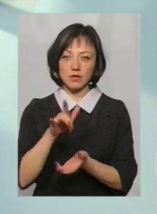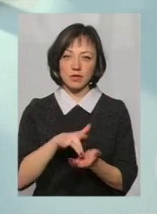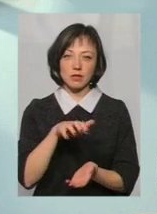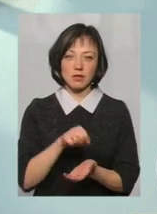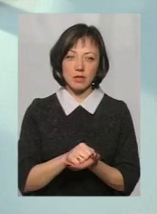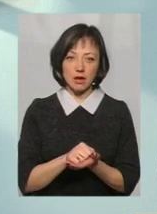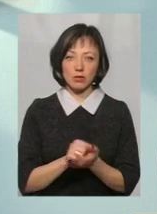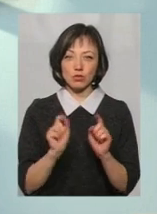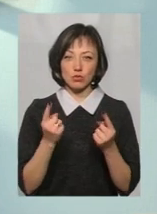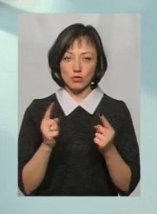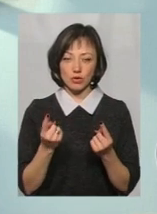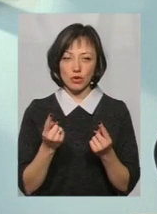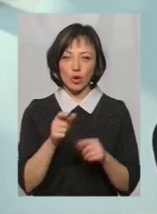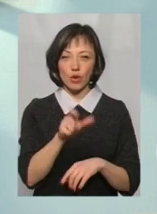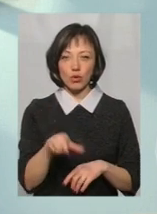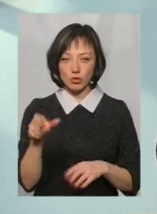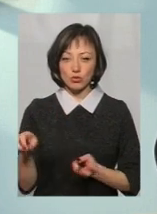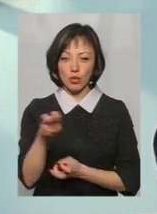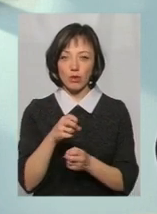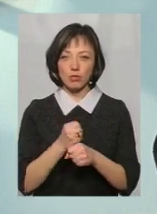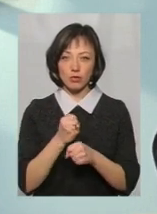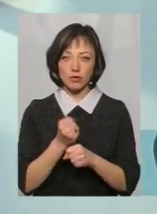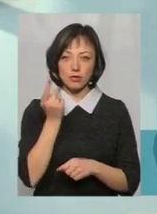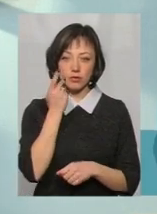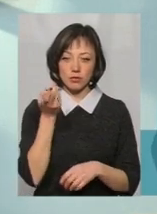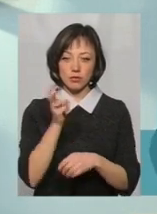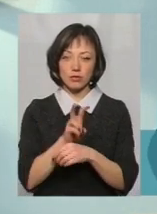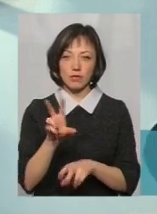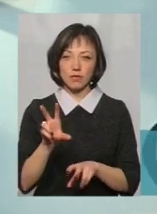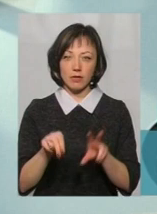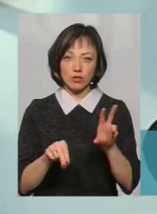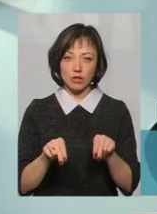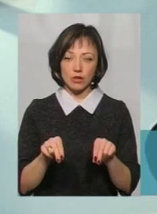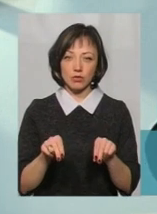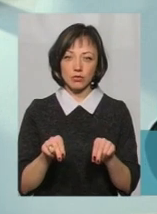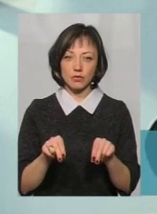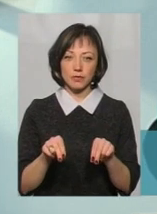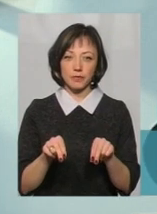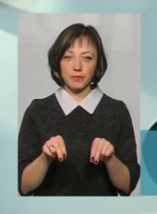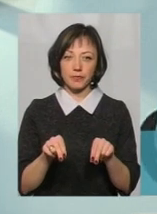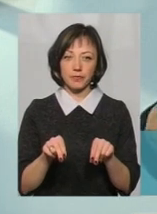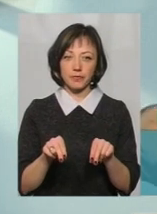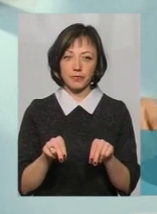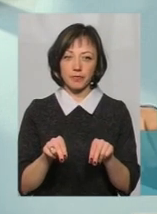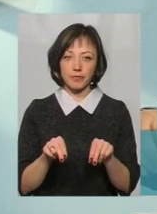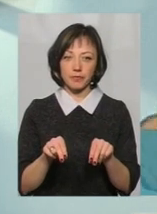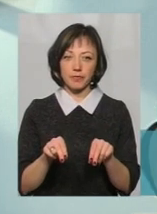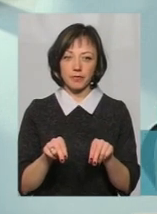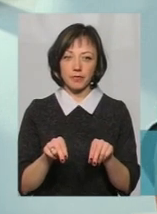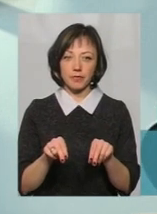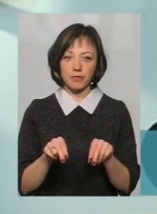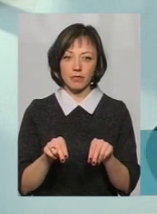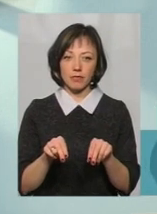зайнятості, тому що люди, які шукають роботу, вони вважаються тими, які працюваштовані, і вони отримають